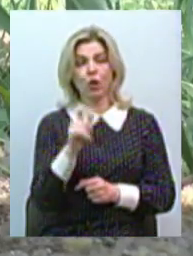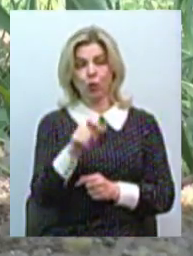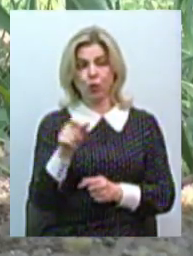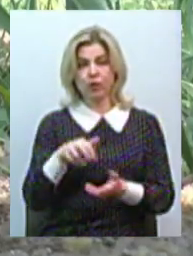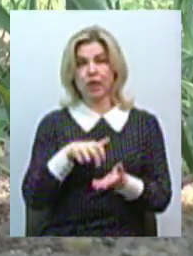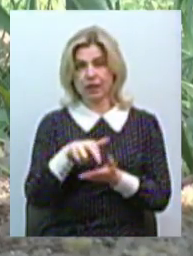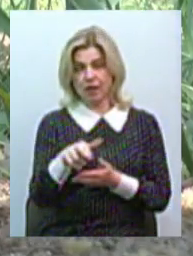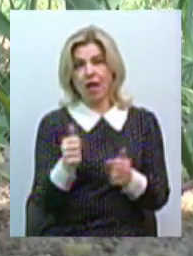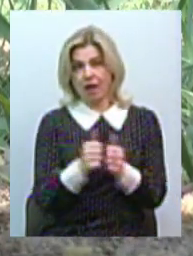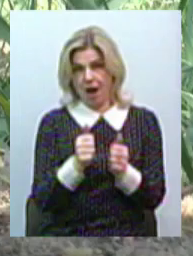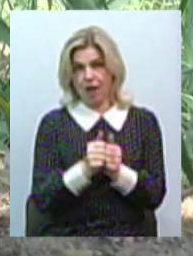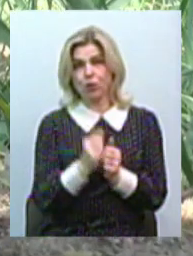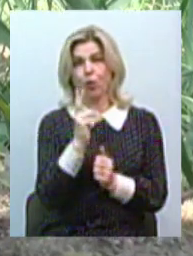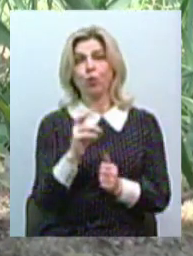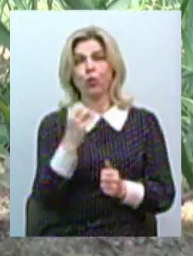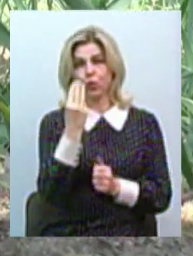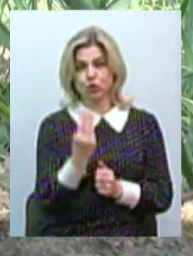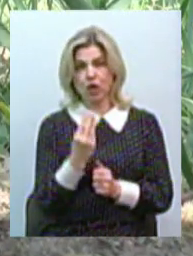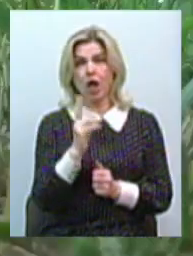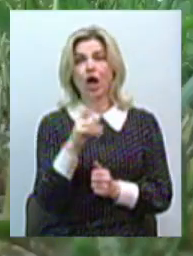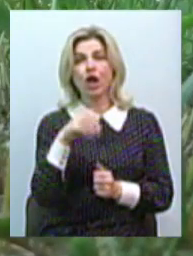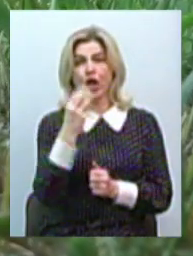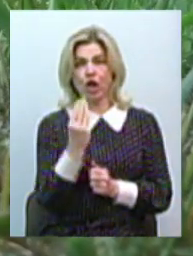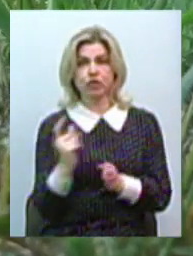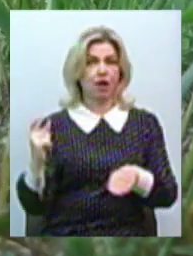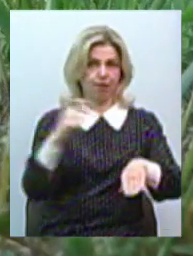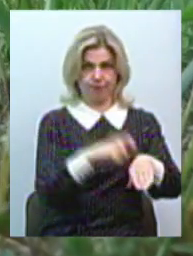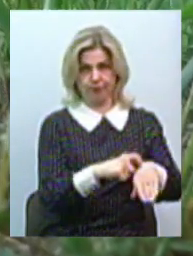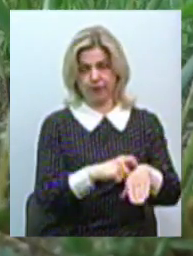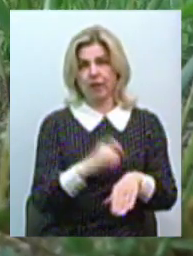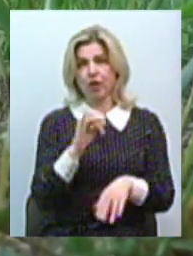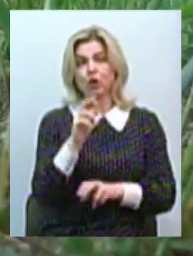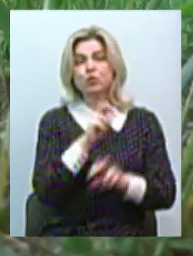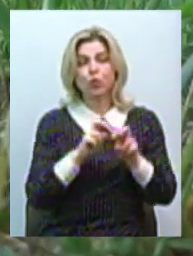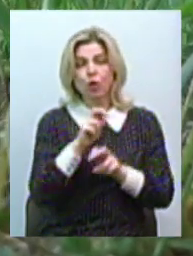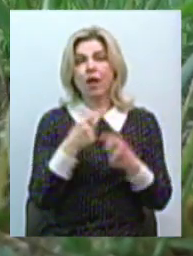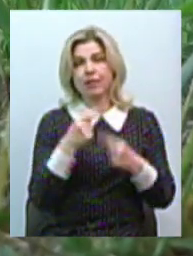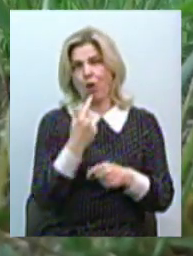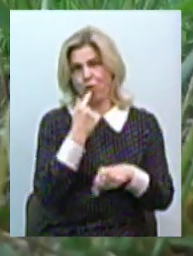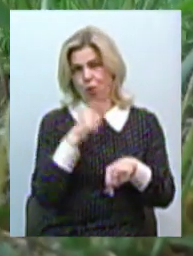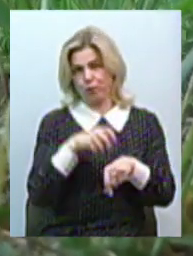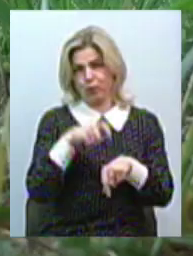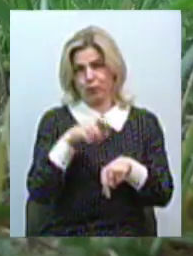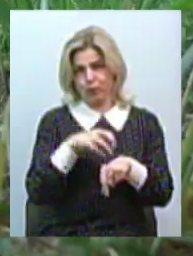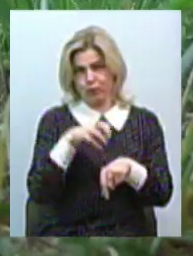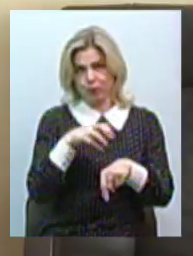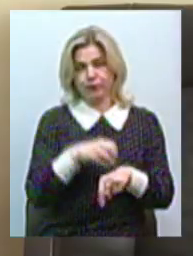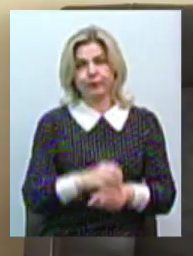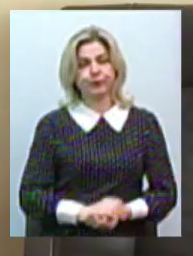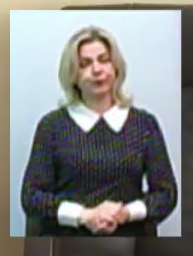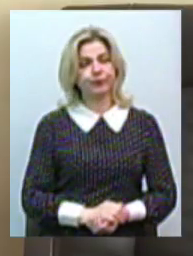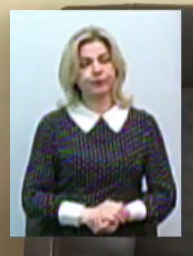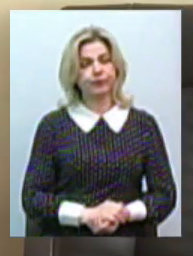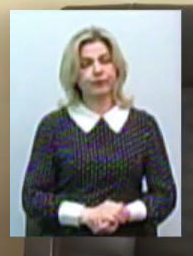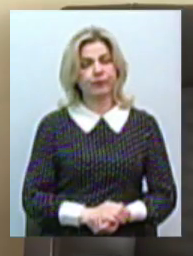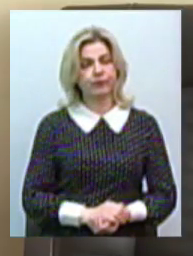висок або по куща, кліщ на неї падає. Тоді вже шукає, де присмоктатися. Від того, як коли він потрапив